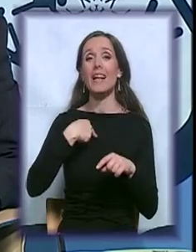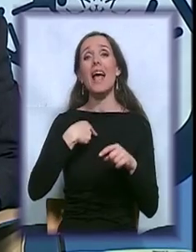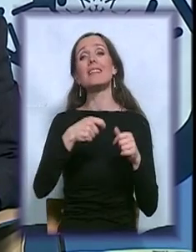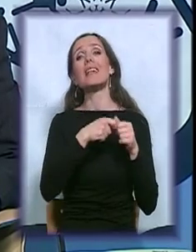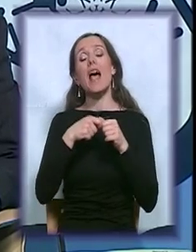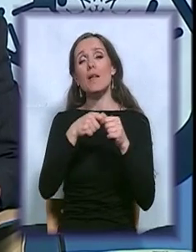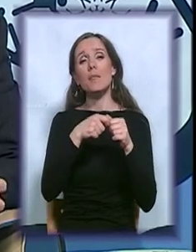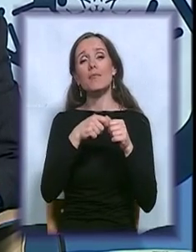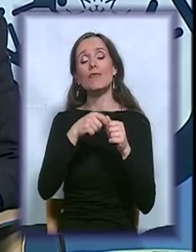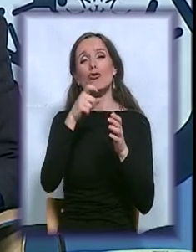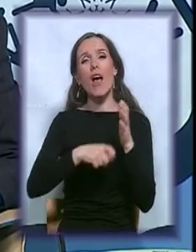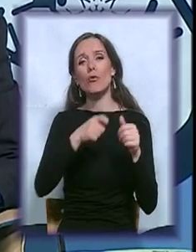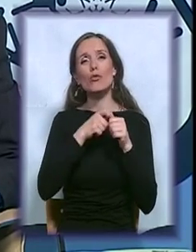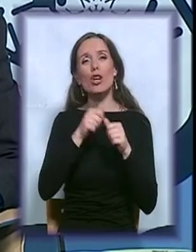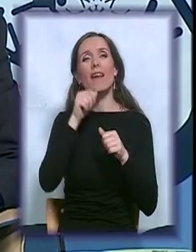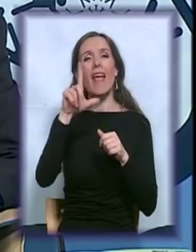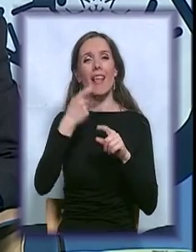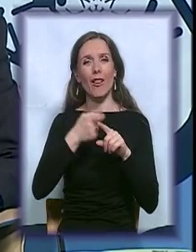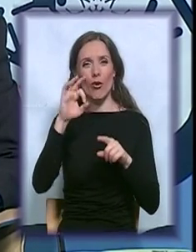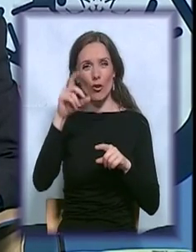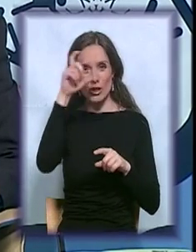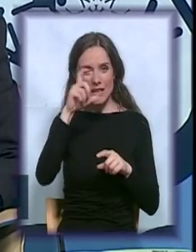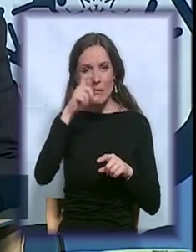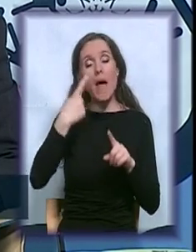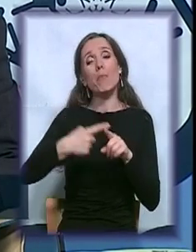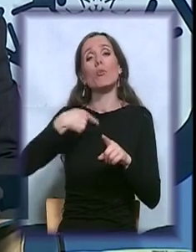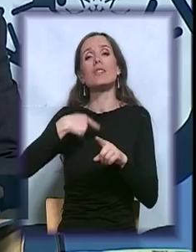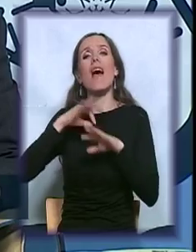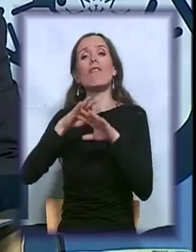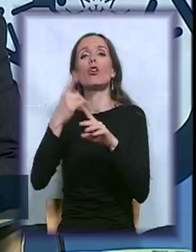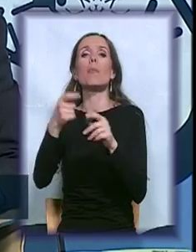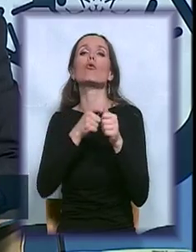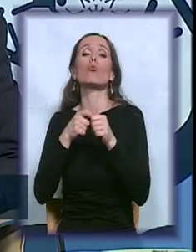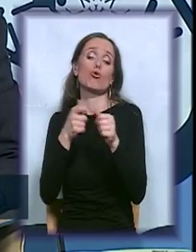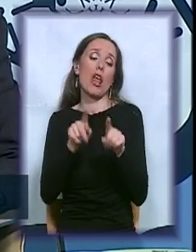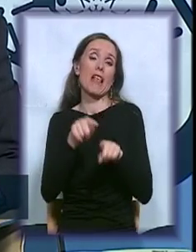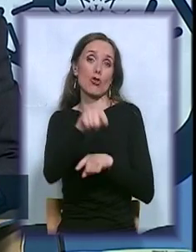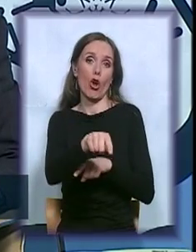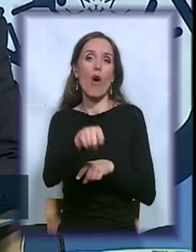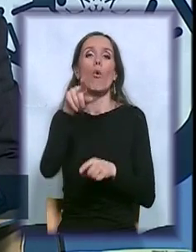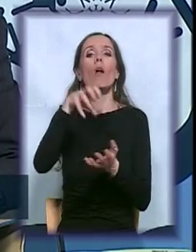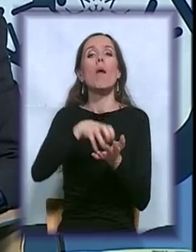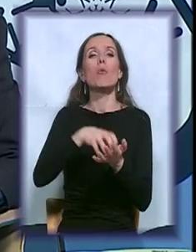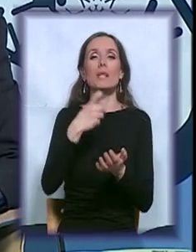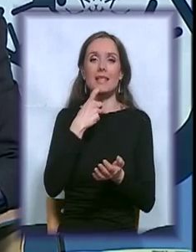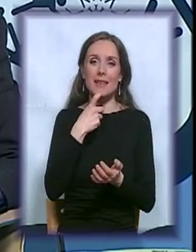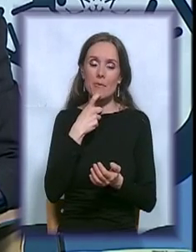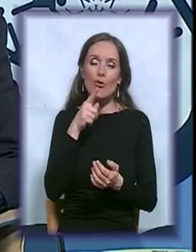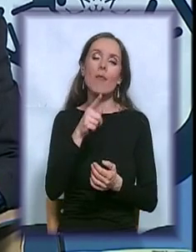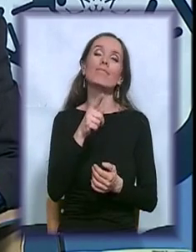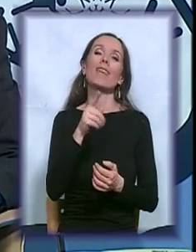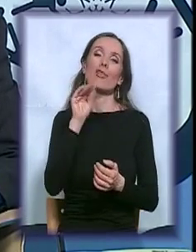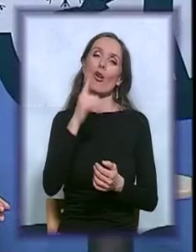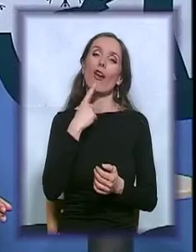Srbije, a ujedno, eto, vodim ovako jedno udruženje u Republike Srpskoj. Mnogo vam hvala što ste danas doputovali